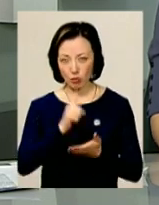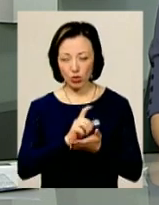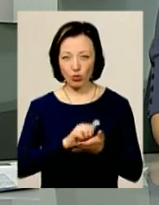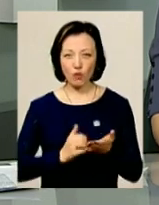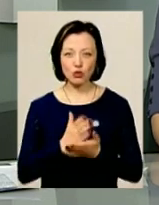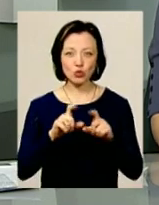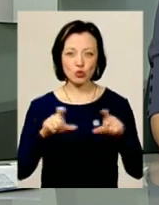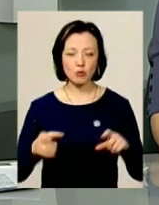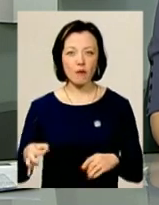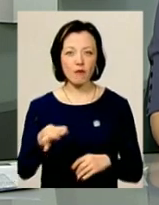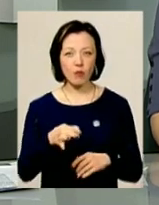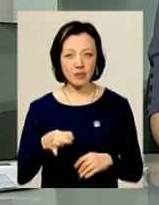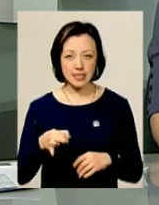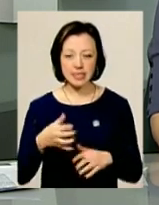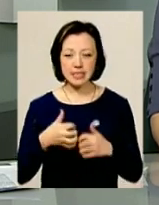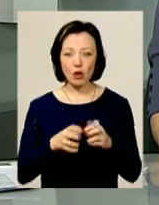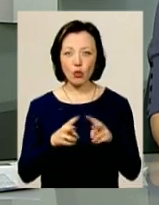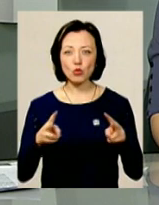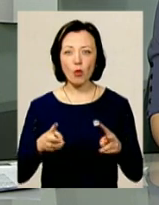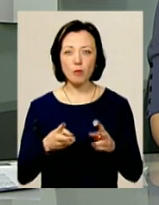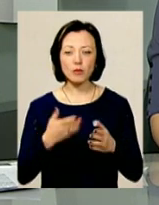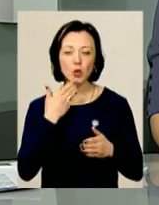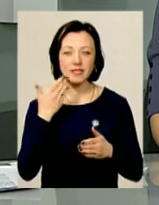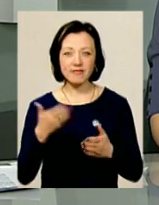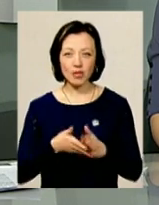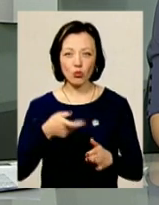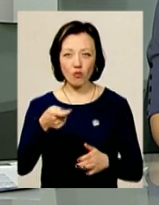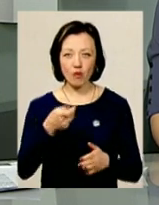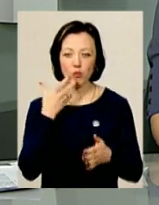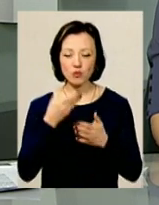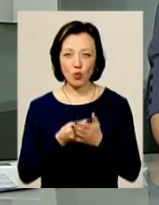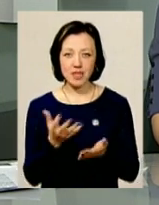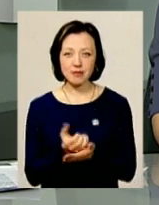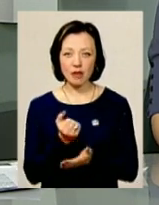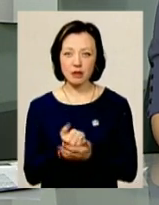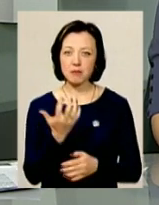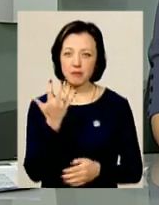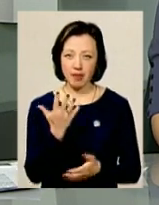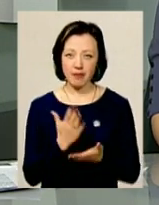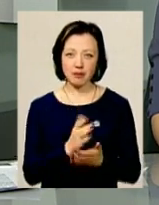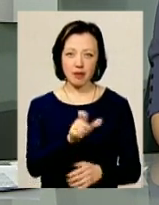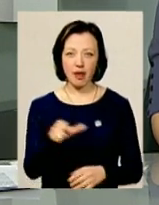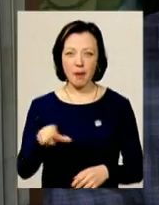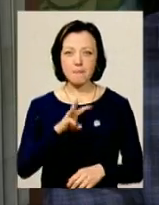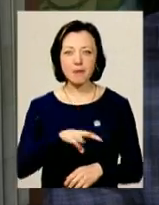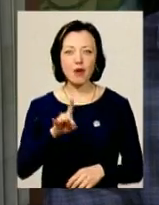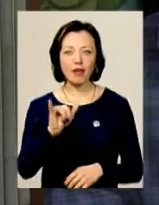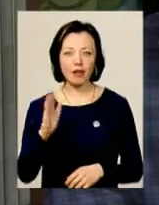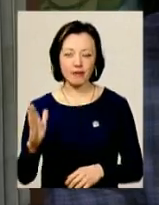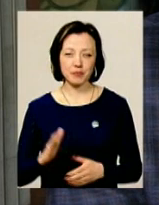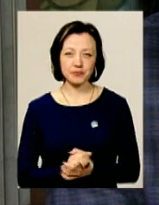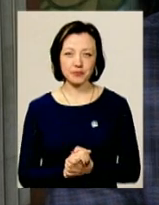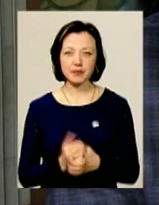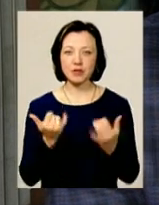служби в області Андрій Базилик, серед тих, хто прозвітував перед податковою про свої статки – п'ятеро мільйонерів. Сьогодні,